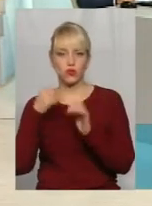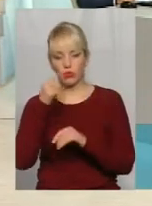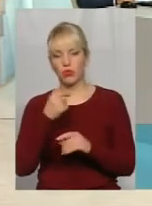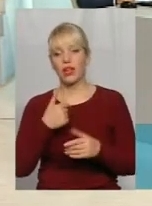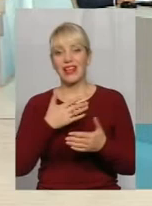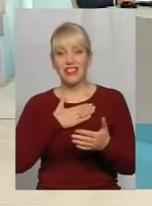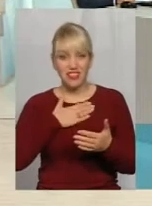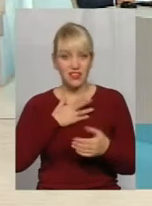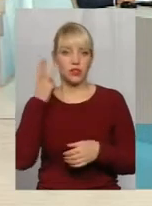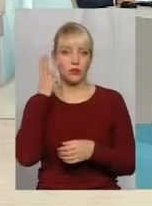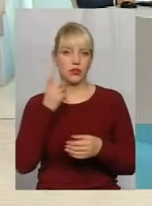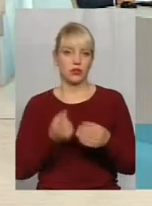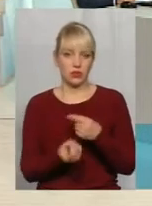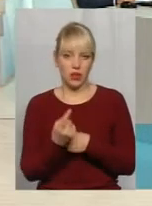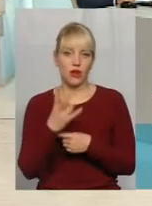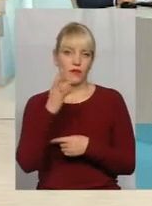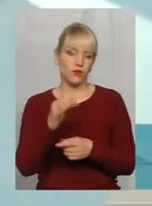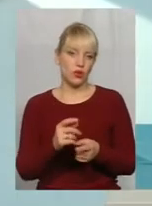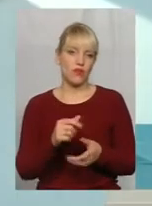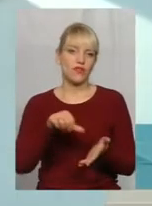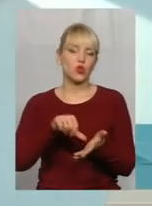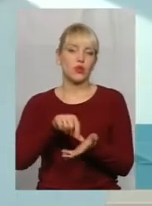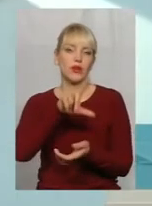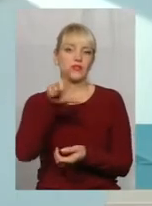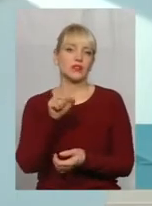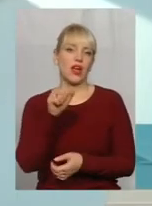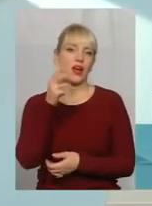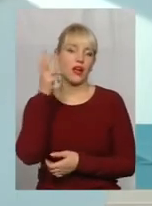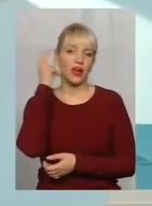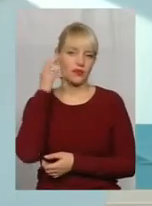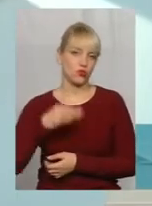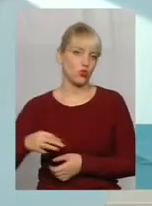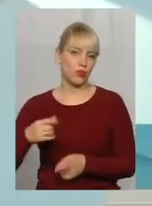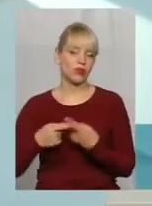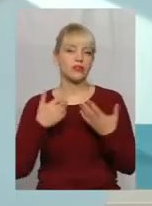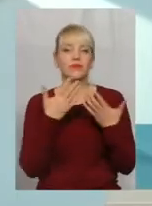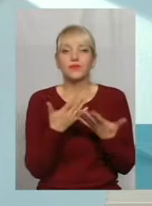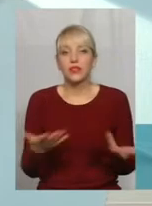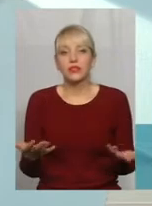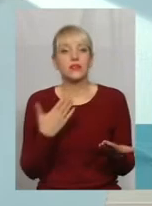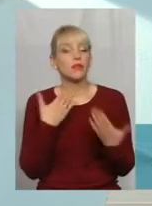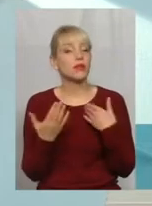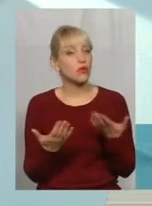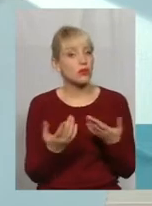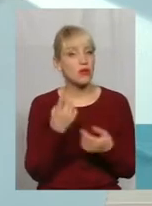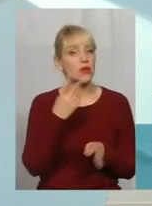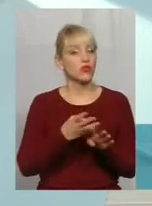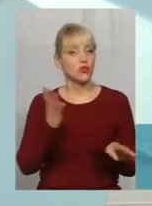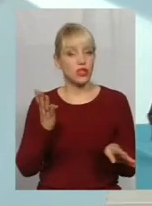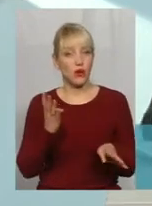але вони вже виступають за іншу область. Треба думати, різний підхід, ну, говориться, в першу чергу,